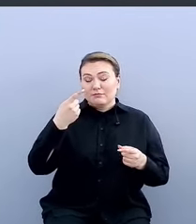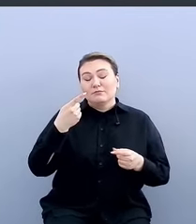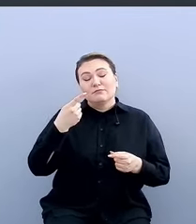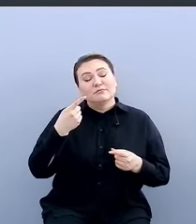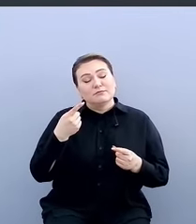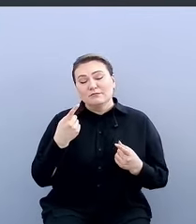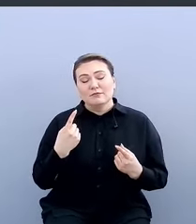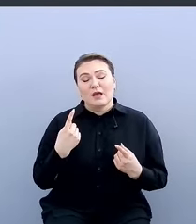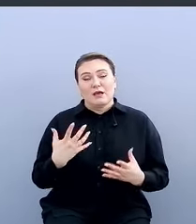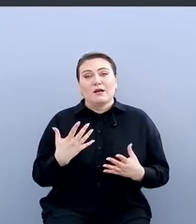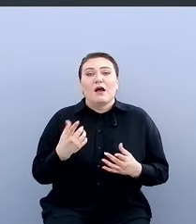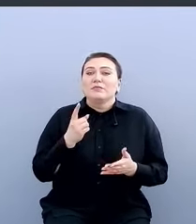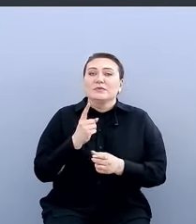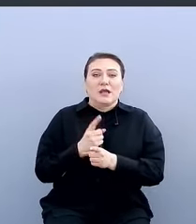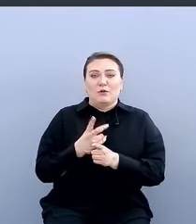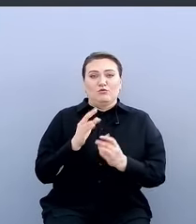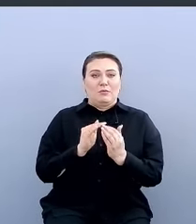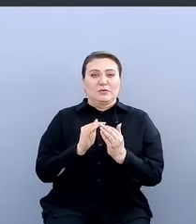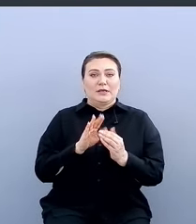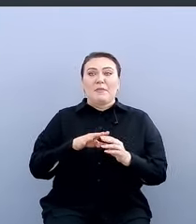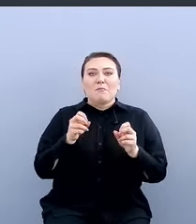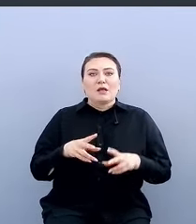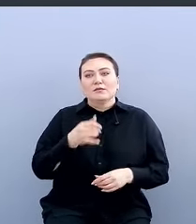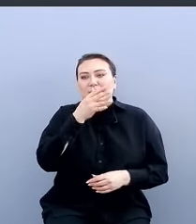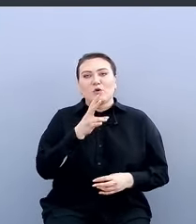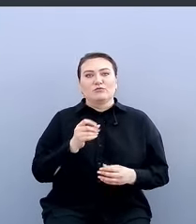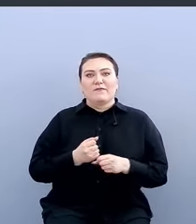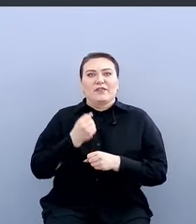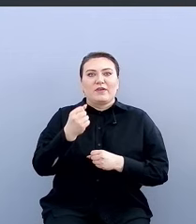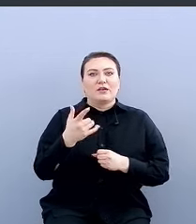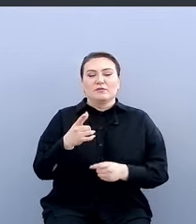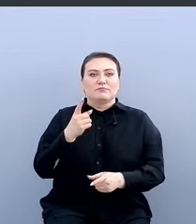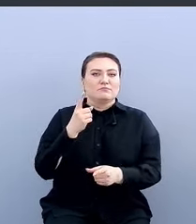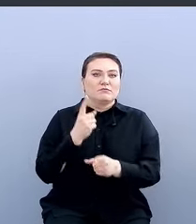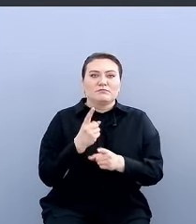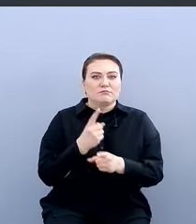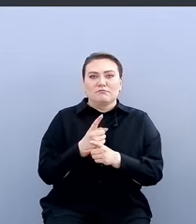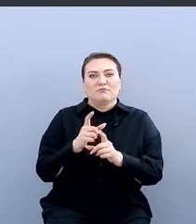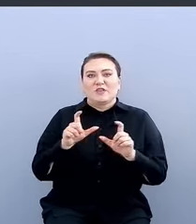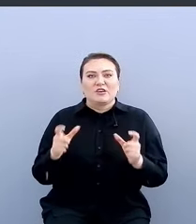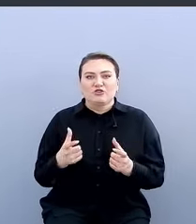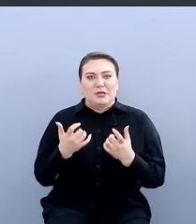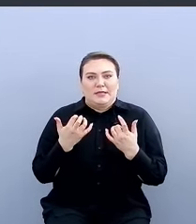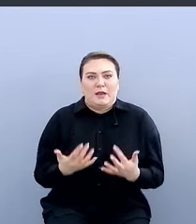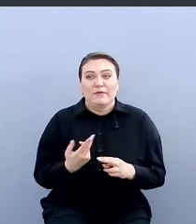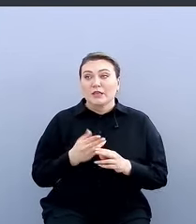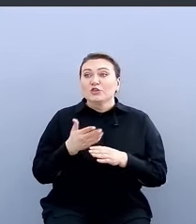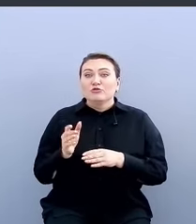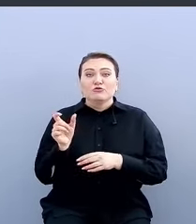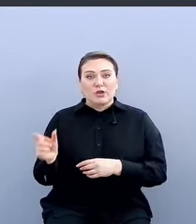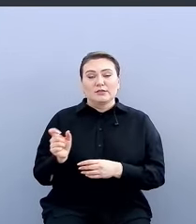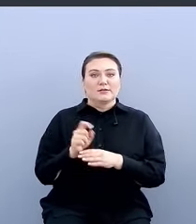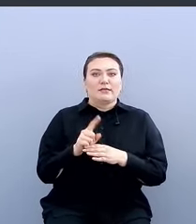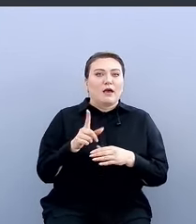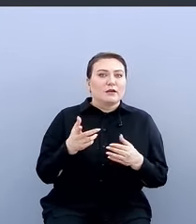безусловно, безопасность не может не выдвигать каких-то требований, ограничений, ну, в конце концов, это часть задачи, часть работы,